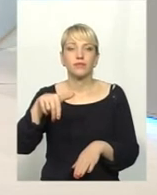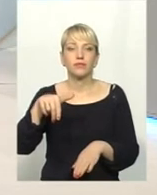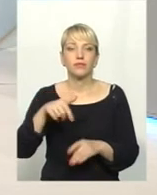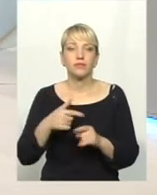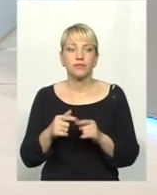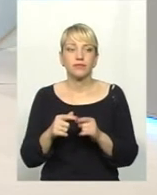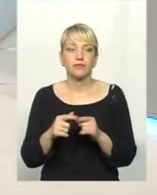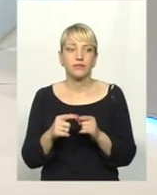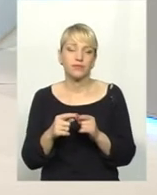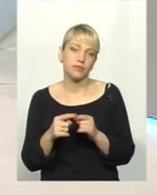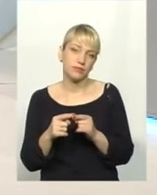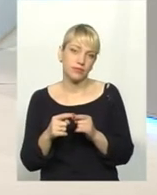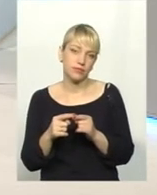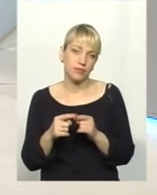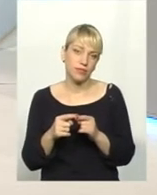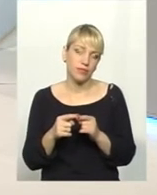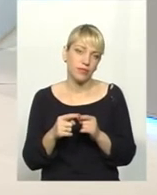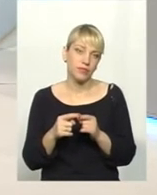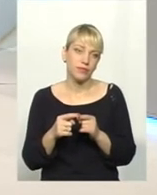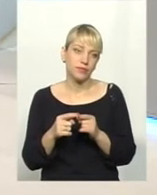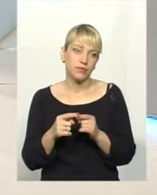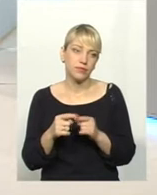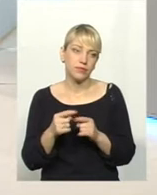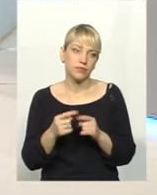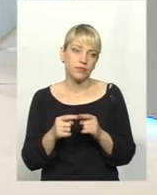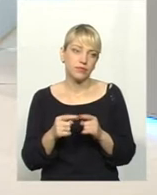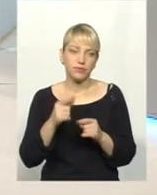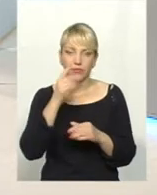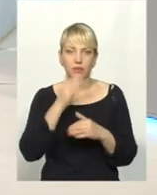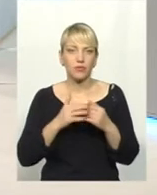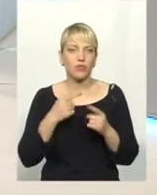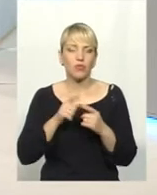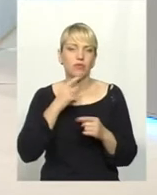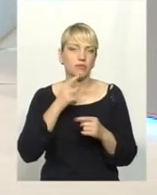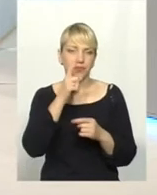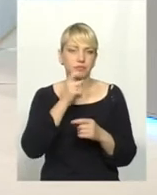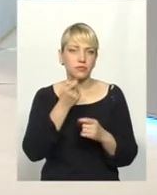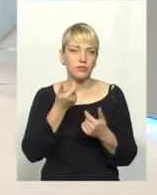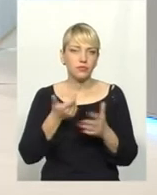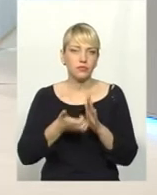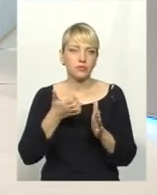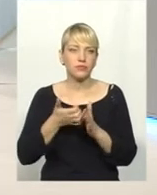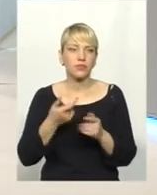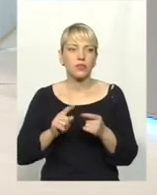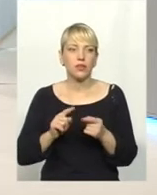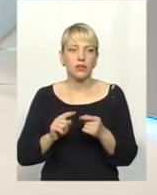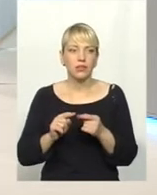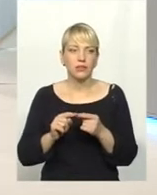вони чутливі. У всіх пулах вони вистояли ці. Це велика стурбованість, вона виникла в минулому році.